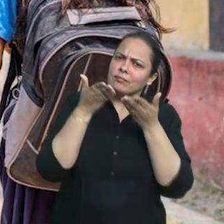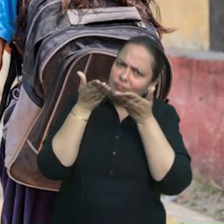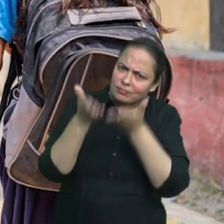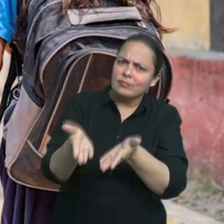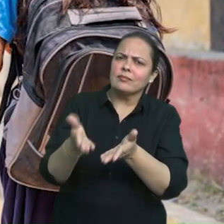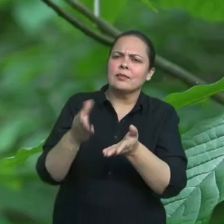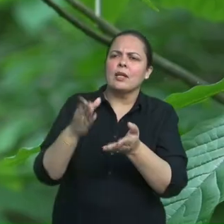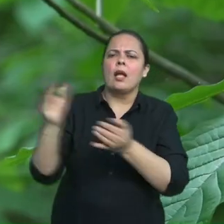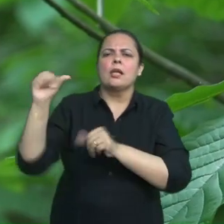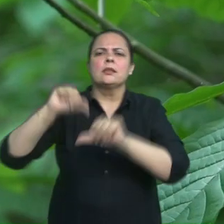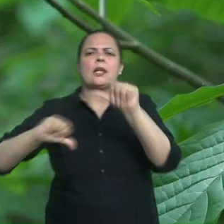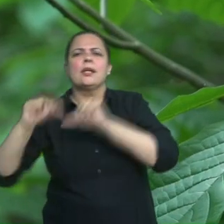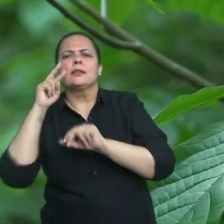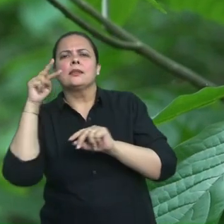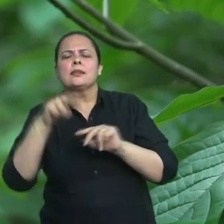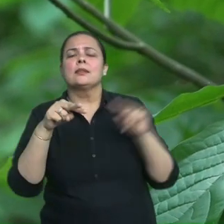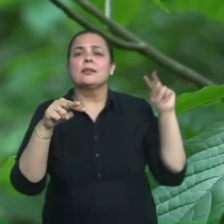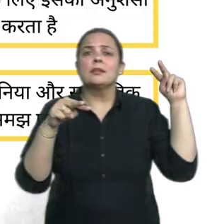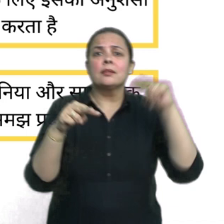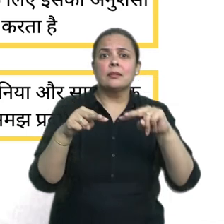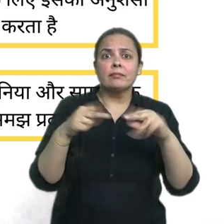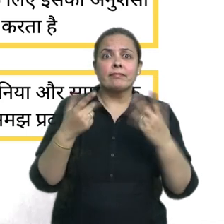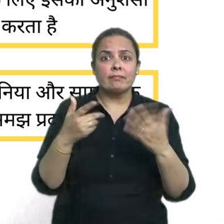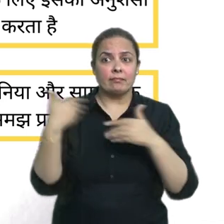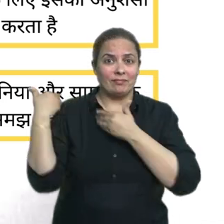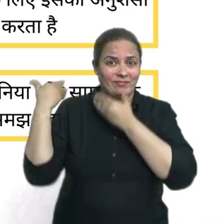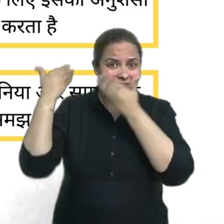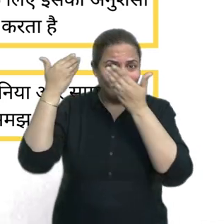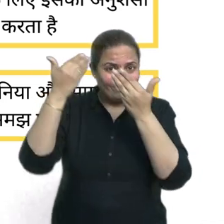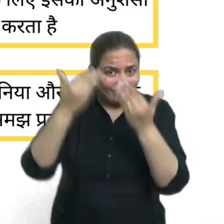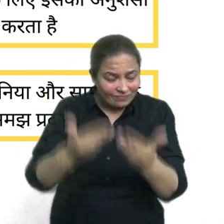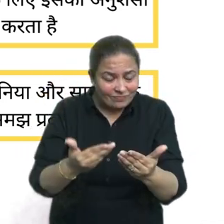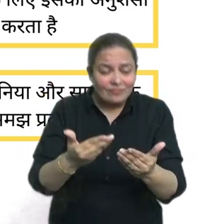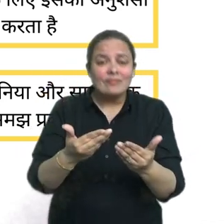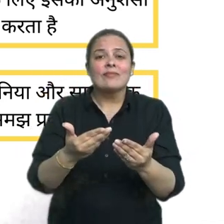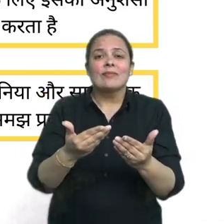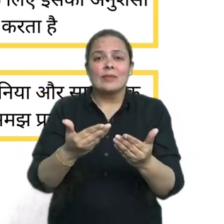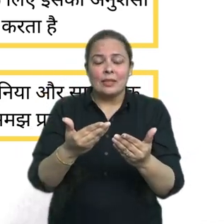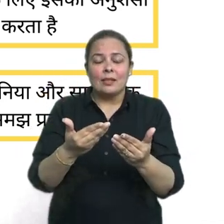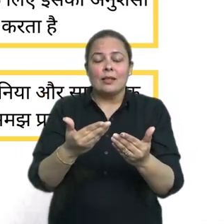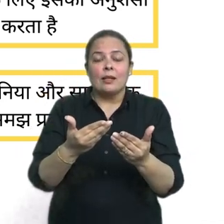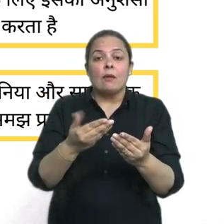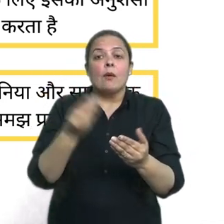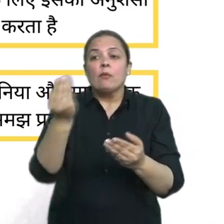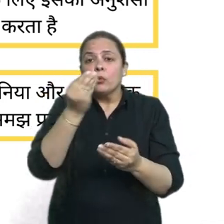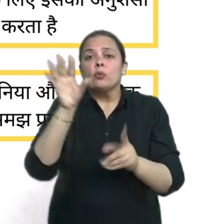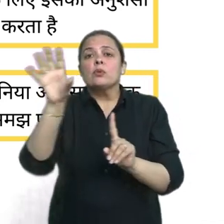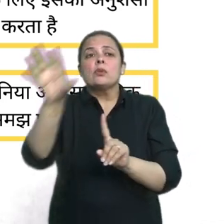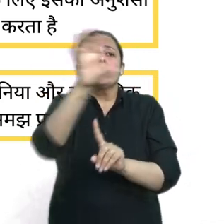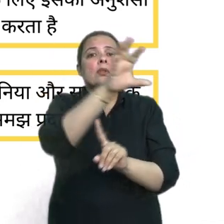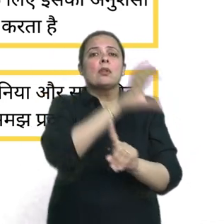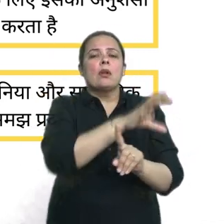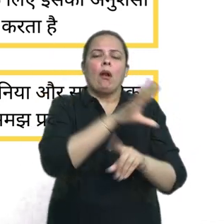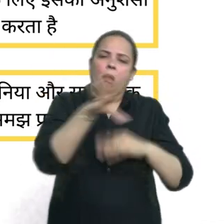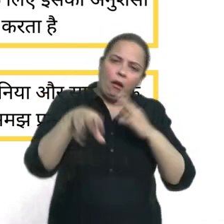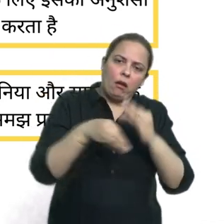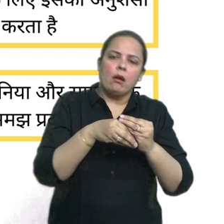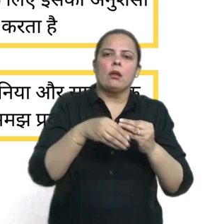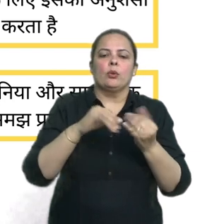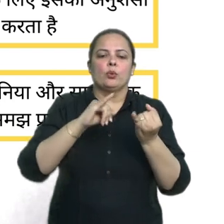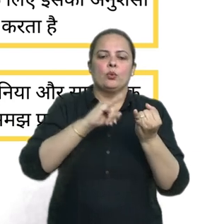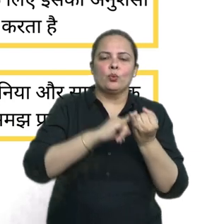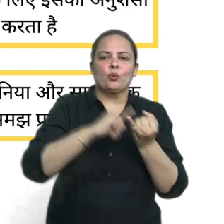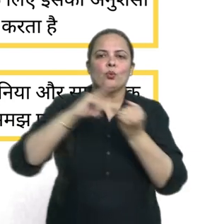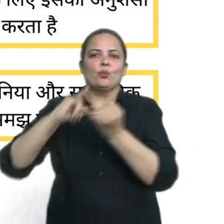-5 के लिए परियावरन अध्यान की जगा हमारे आजपास की दुनिया लागू